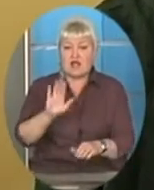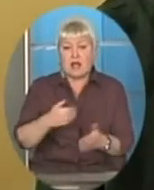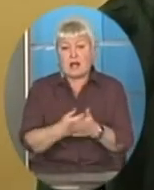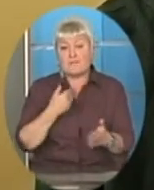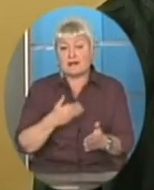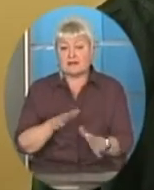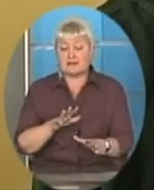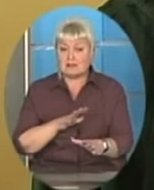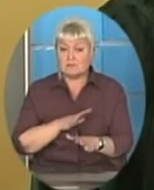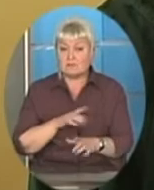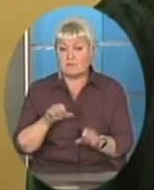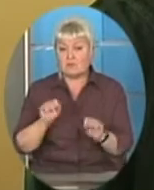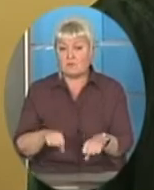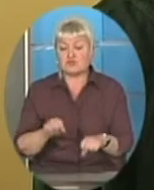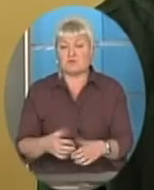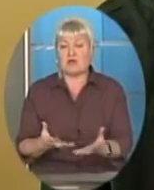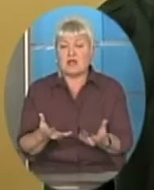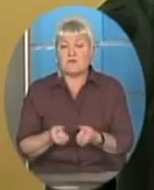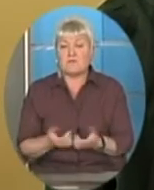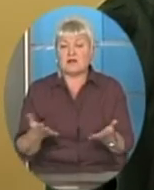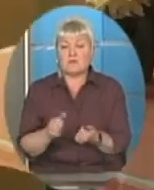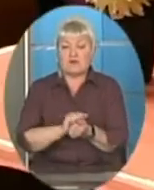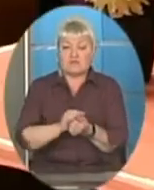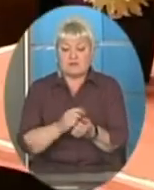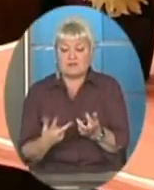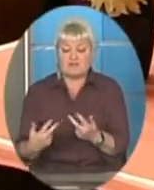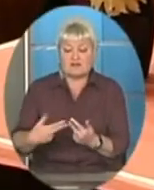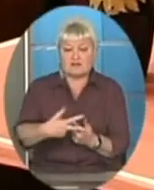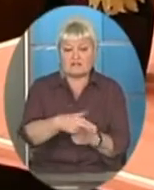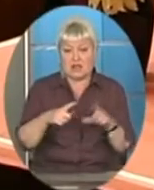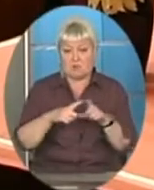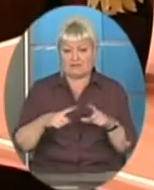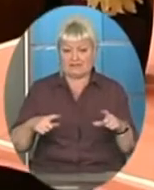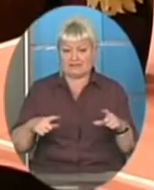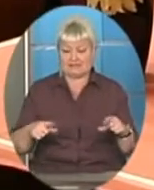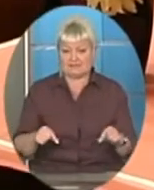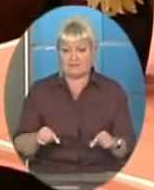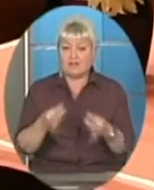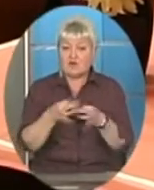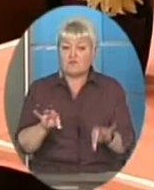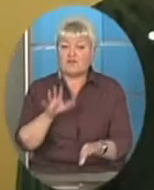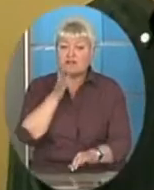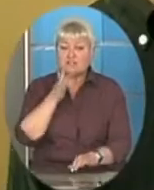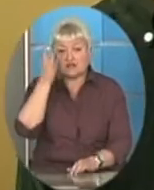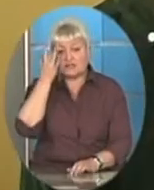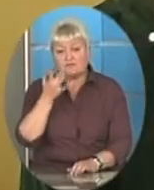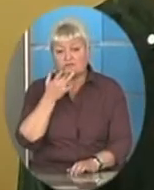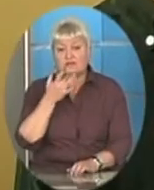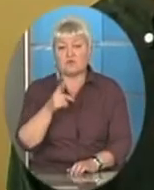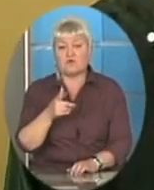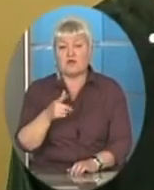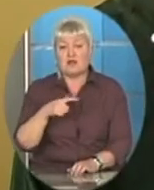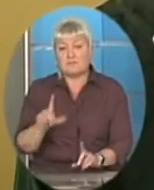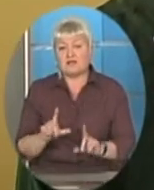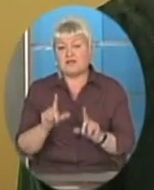ми можемо, беремо якийсь картон, папір і вирізаємо всякі відкритки. А у вільний час, влітку, ми їздимо